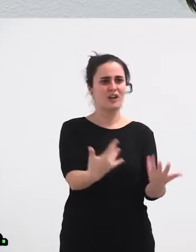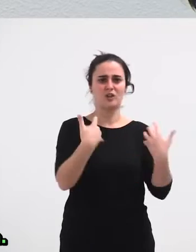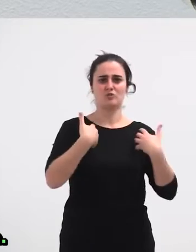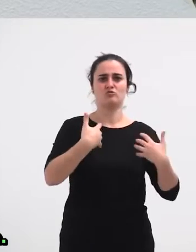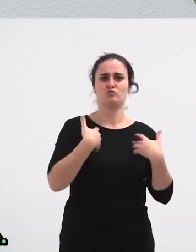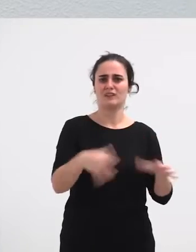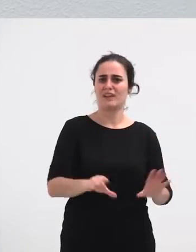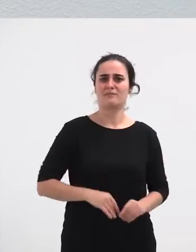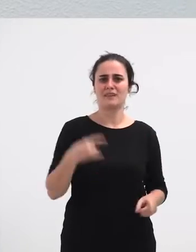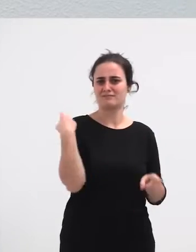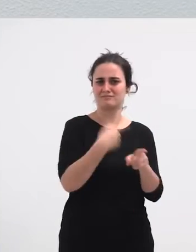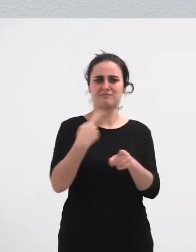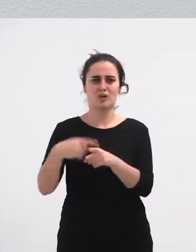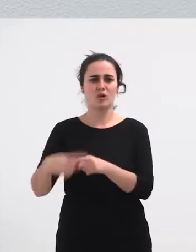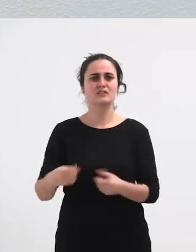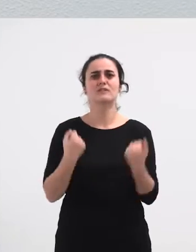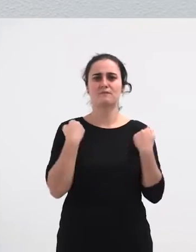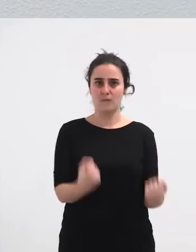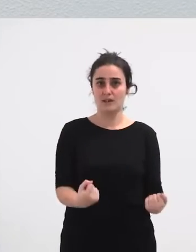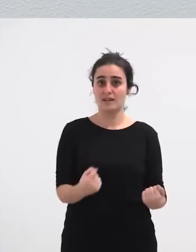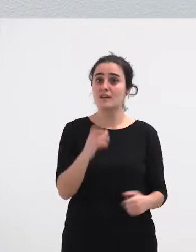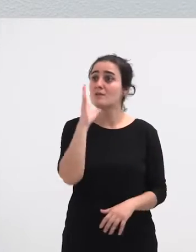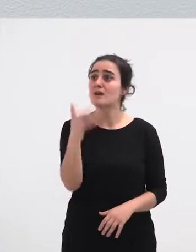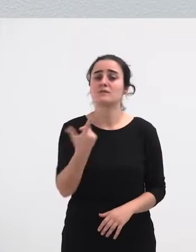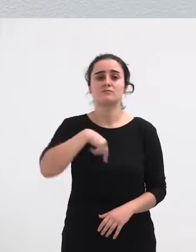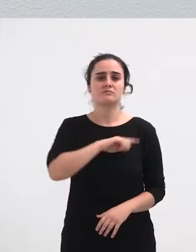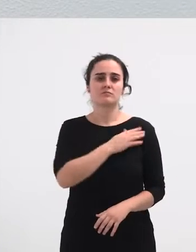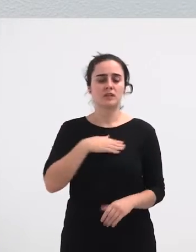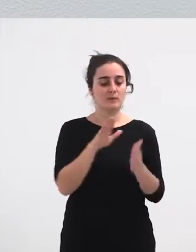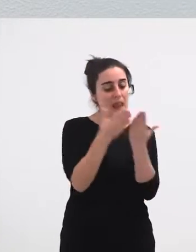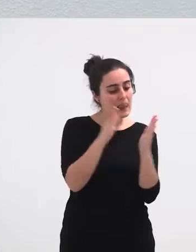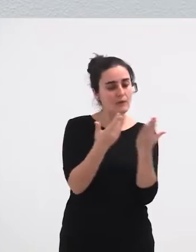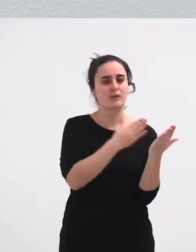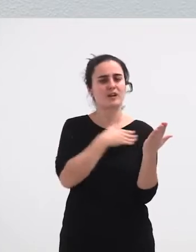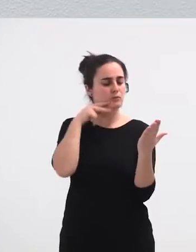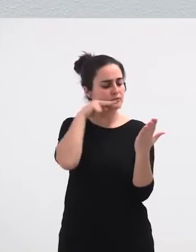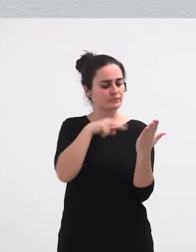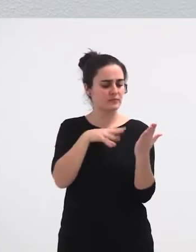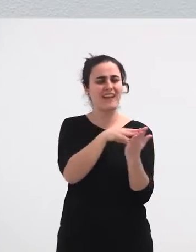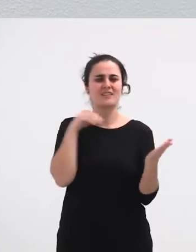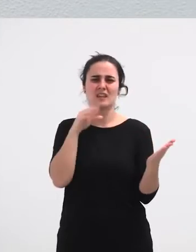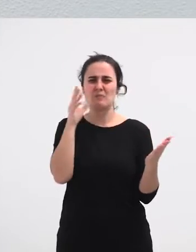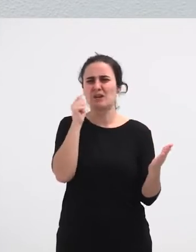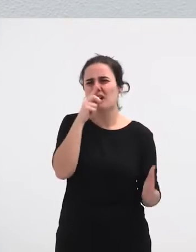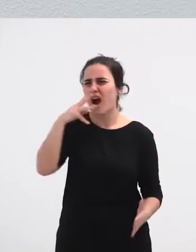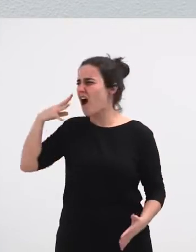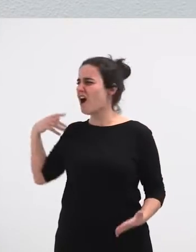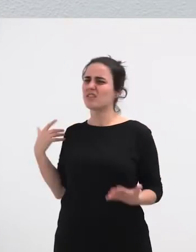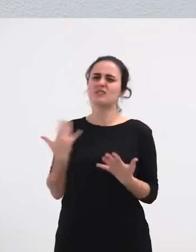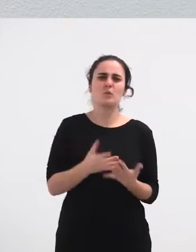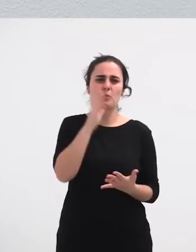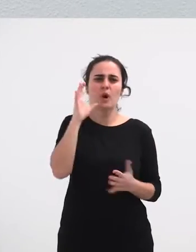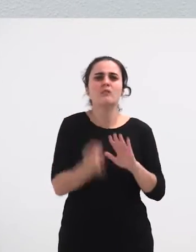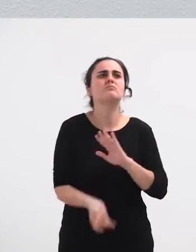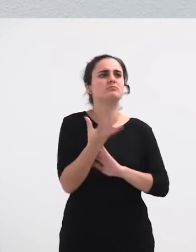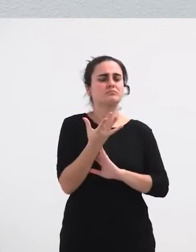oso gogorra izan da Orduan, liburuan baita ere Jakin ja ulertu eginei genua Zer gaiti iluzatu da Hain beheste, zer gaiti gertatu da